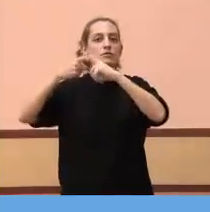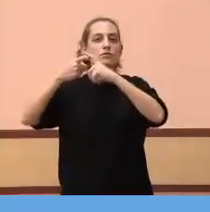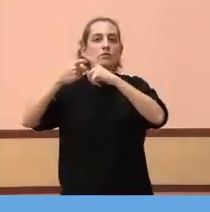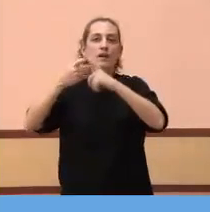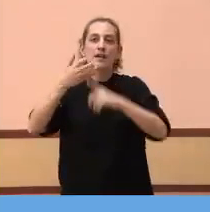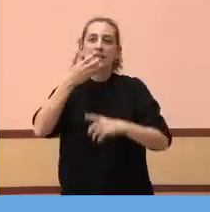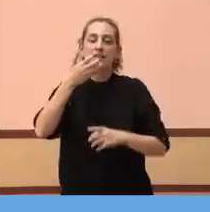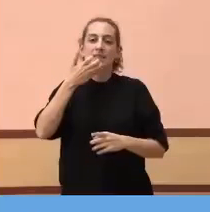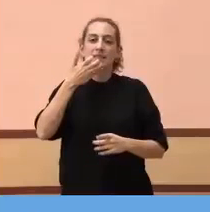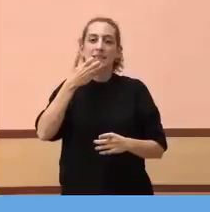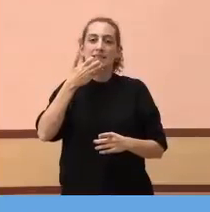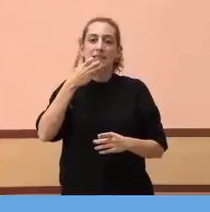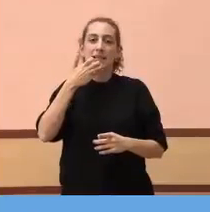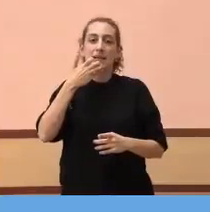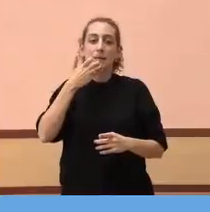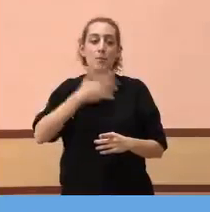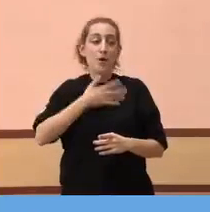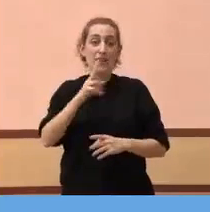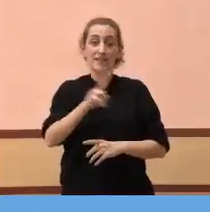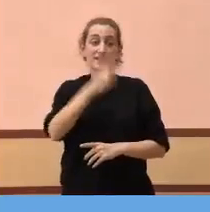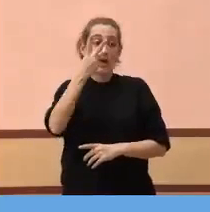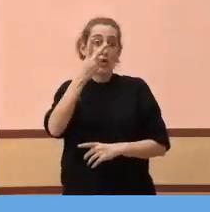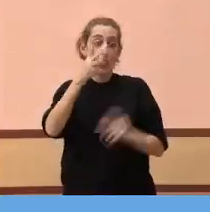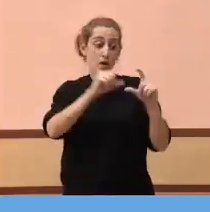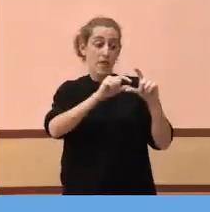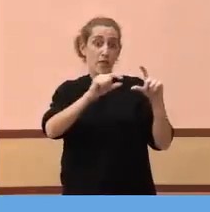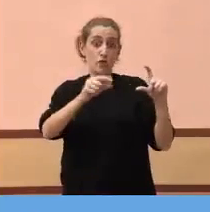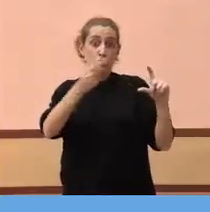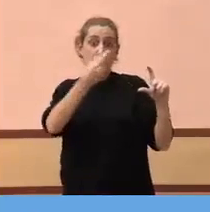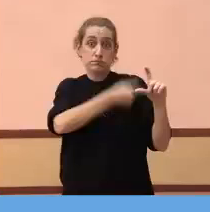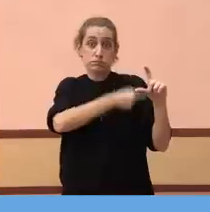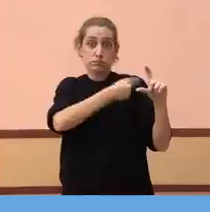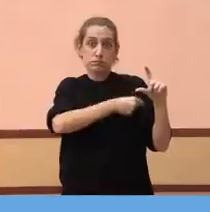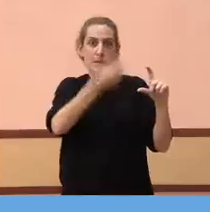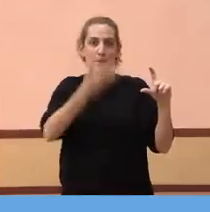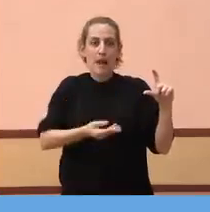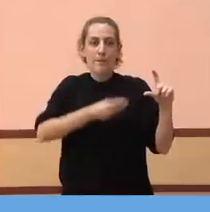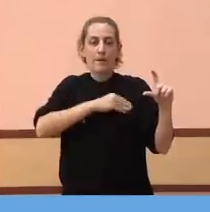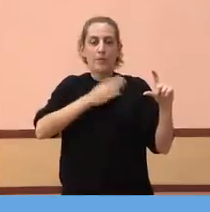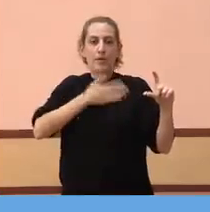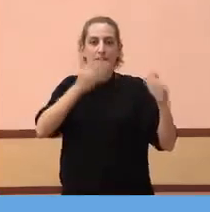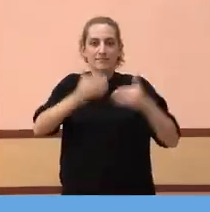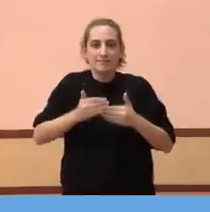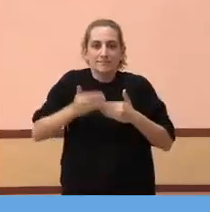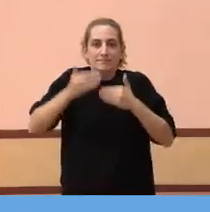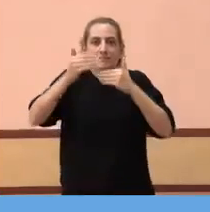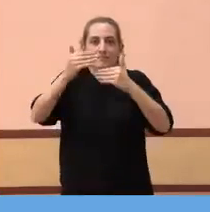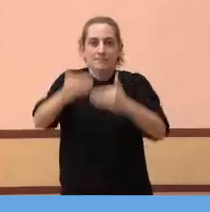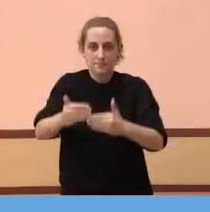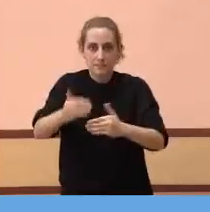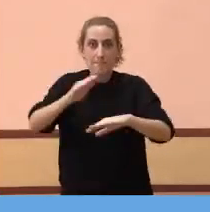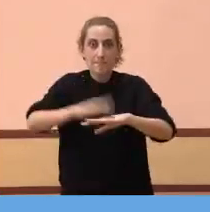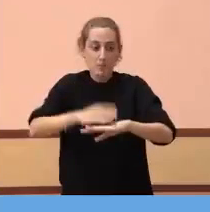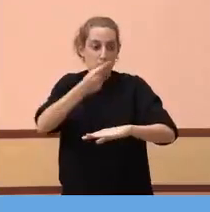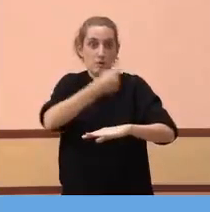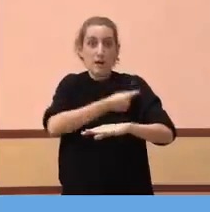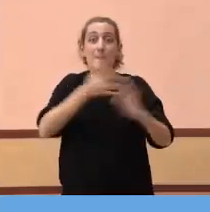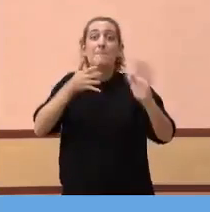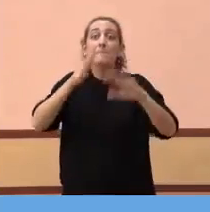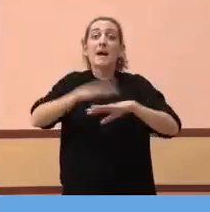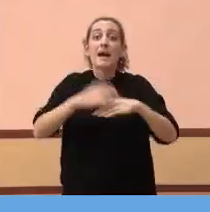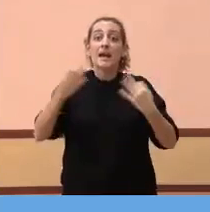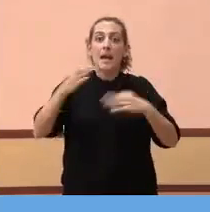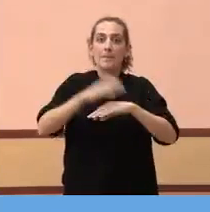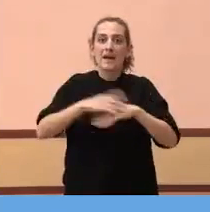aplicar un retard en la segona dosi en totes les vacunes, per tal de maximitzar i de fer més